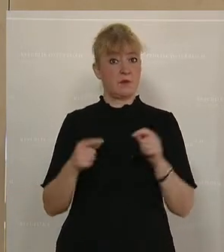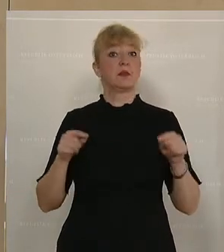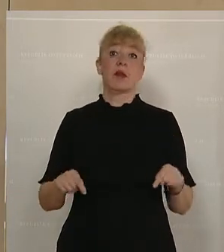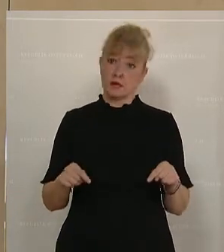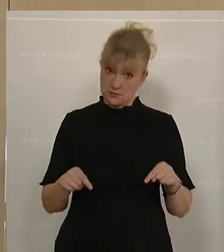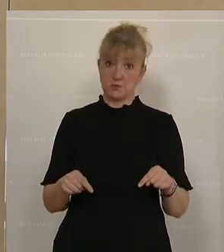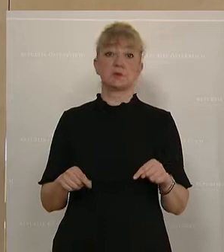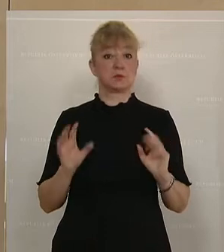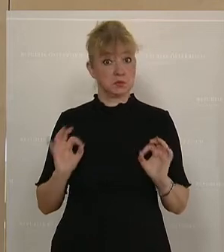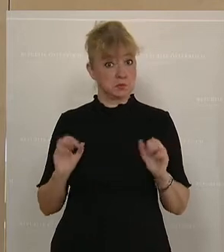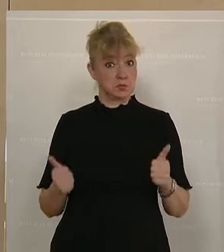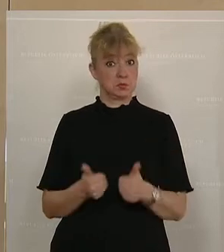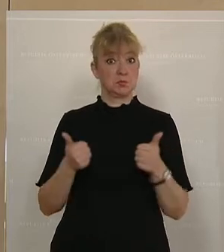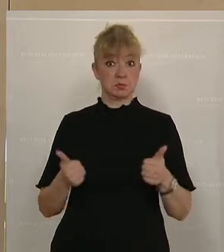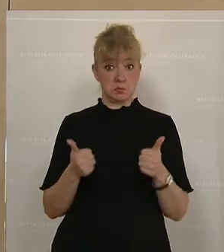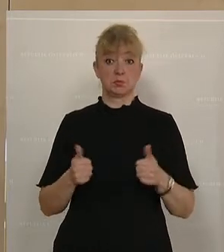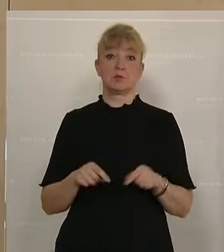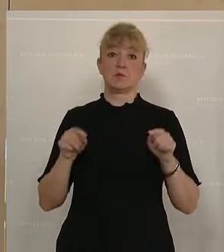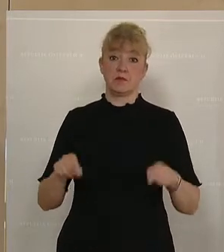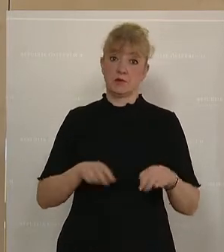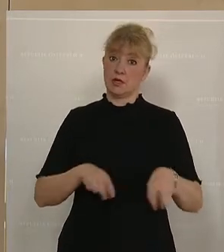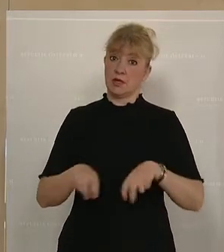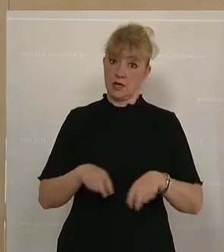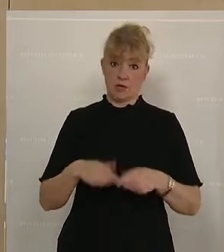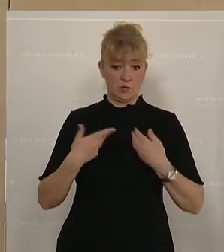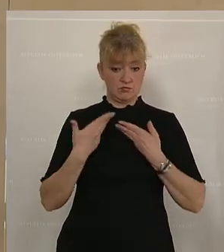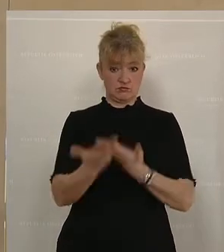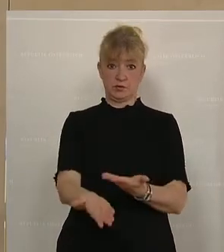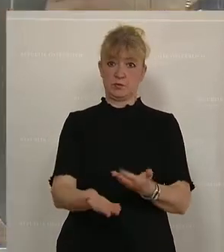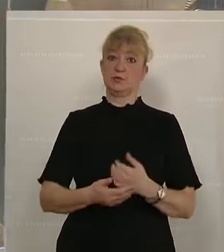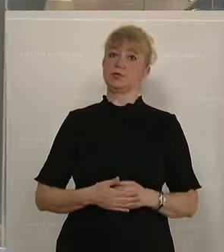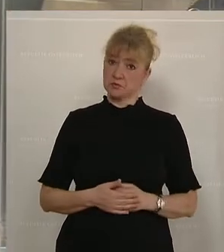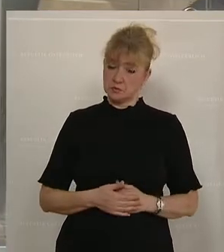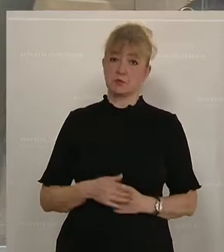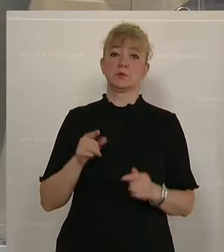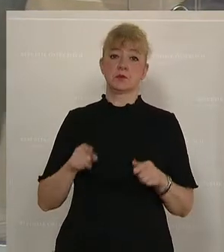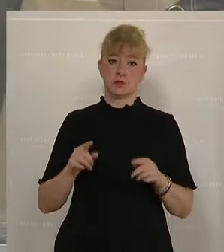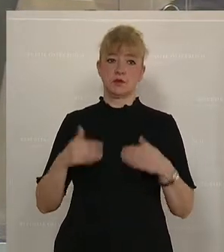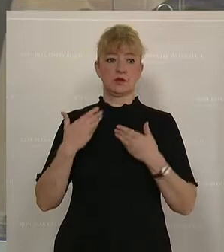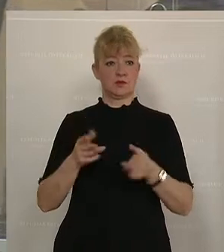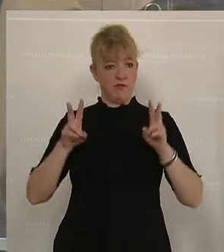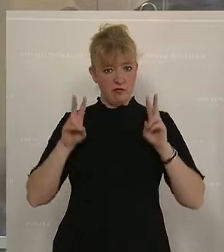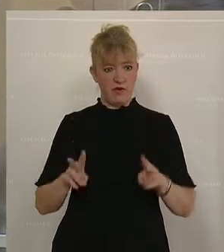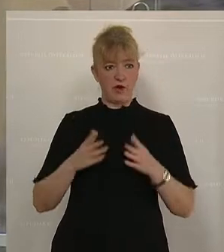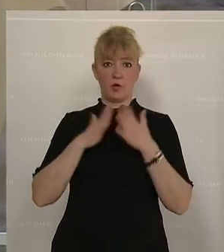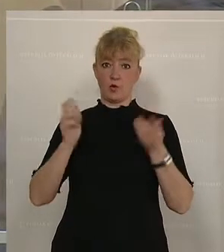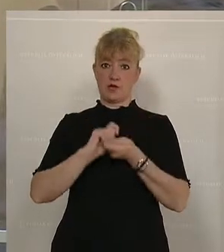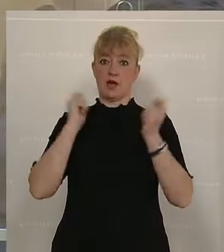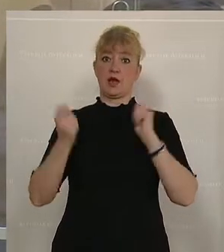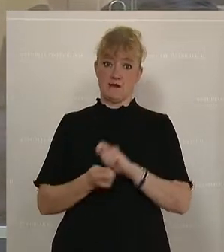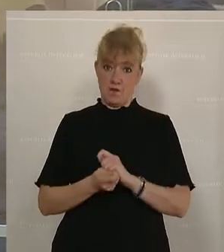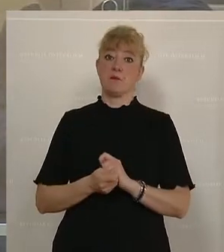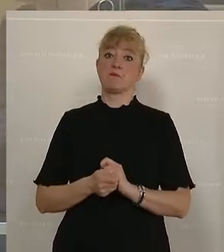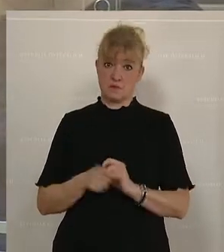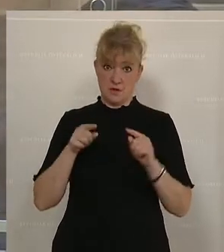kann sich mehr als sehen lassen. Diese Regierung liefert eine tatsächliche große Reform und